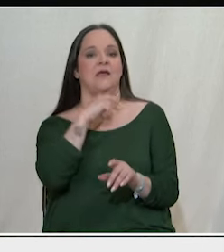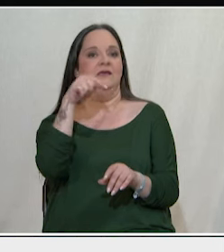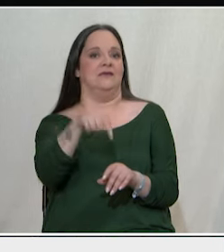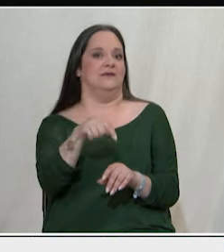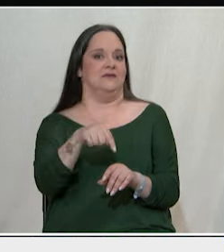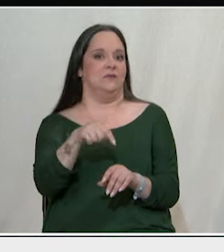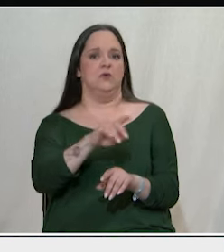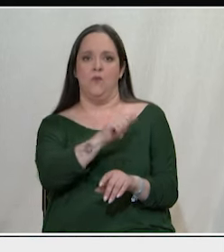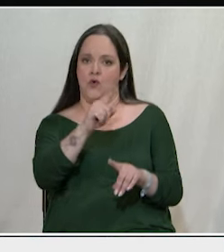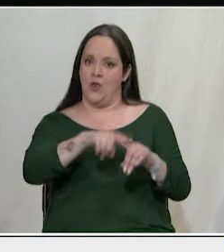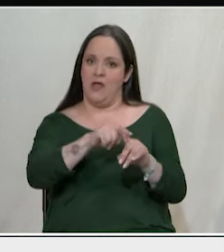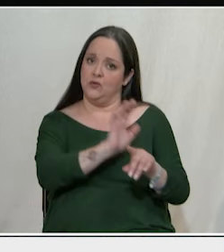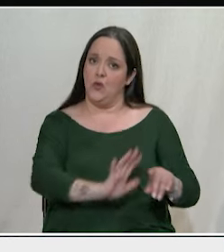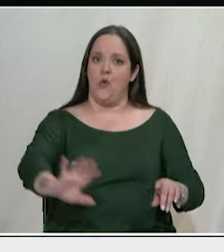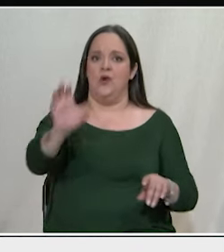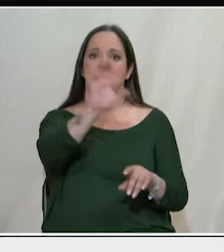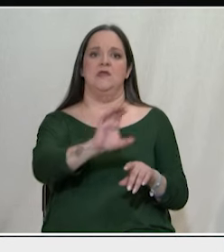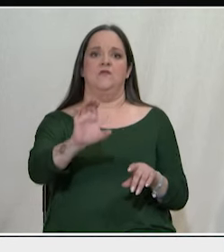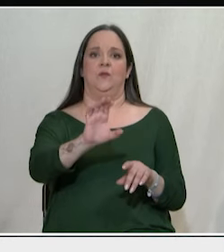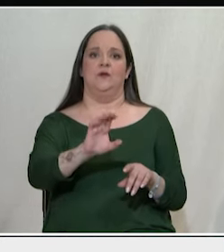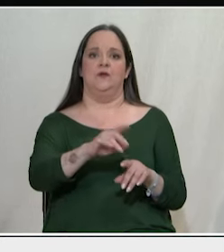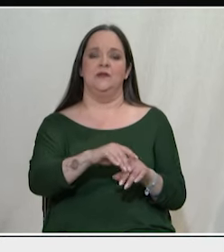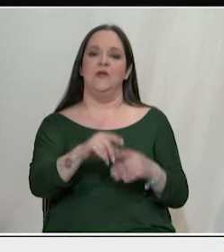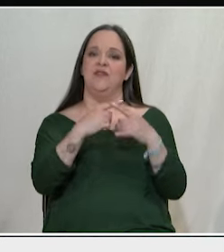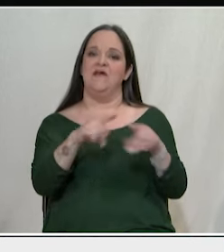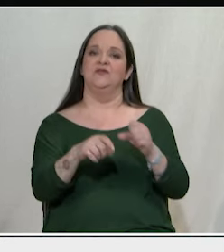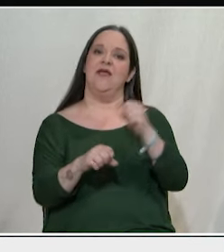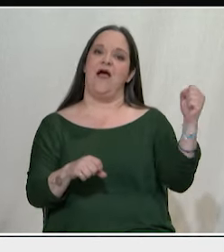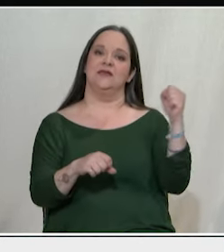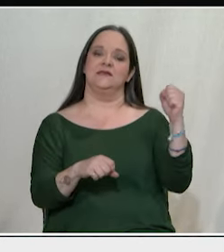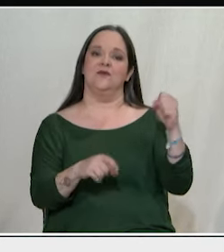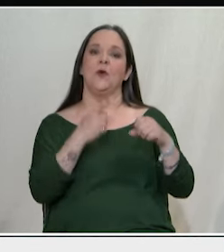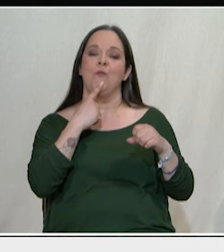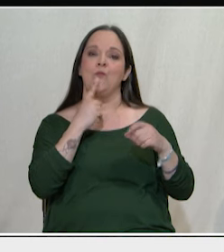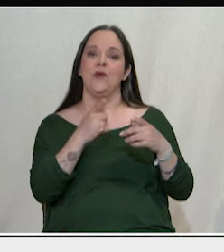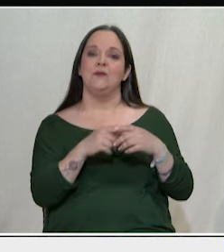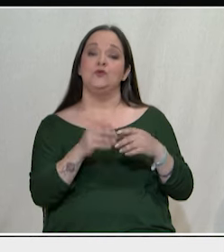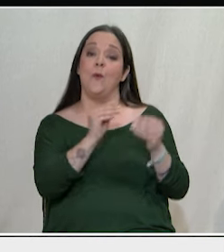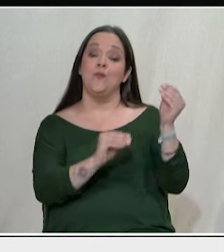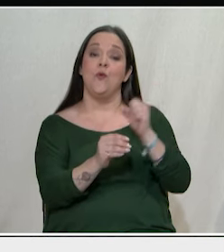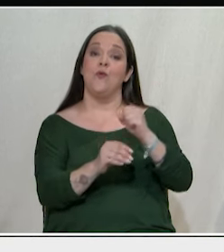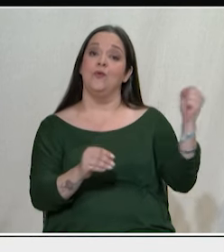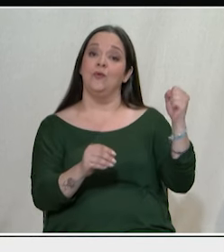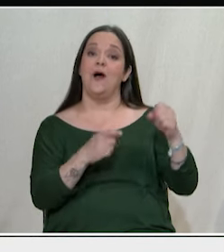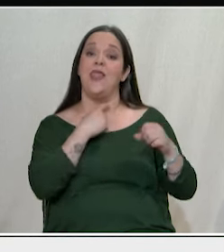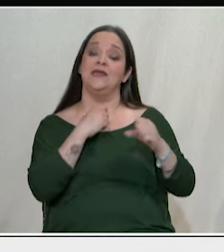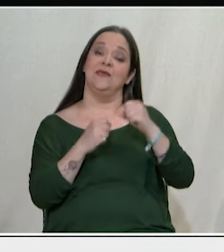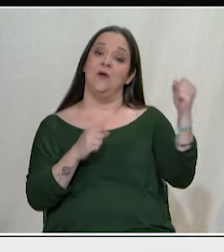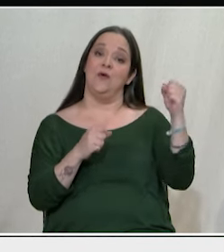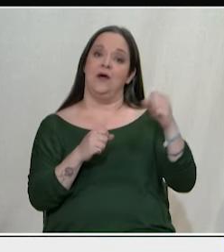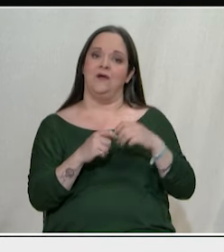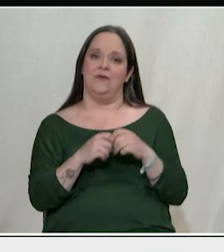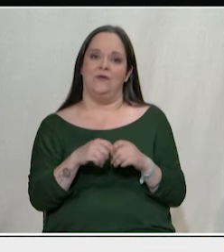και όχι μόνο στην Ελλάδα, σε όλη την Ευρώπη για μία τελείως άλλη αριστερά. Γι' αυτό που λέμε εμείς το πιο αναγκαίο και χρήσιμο όπλο των εργαζομένων